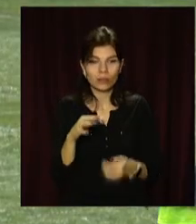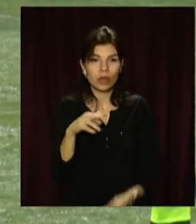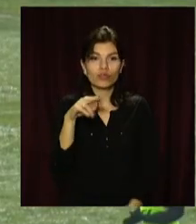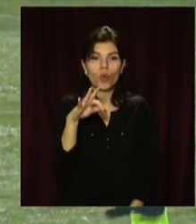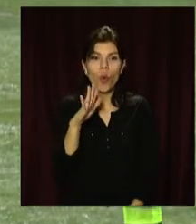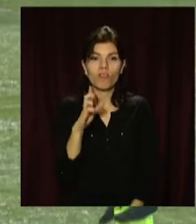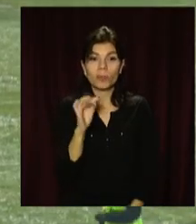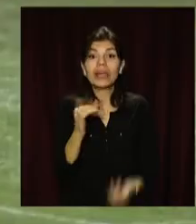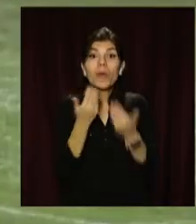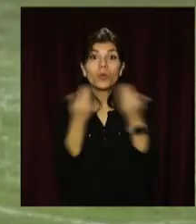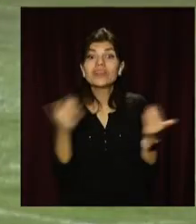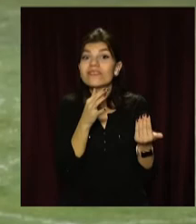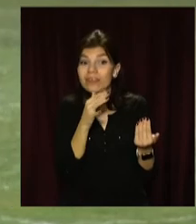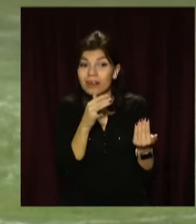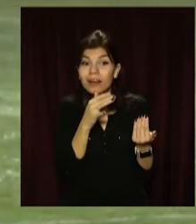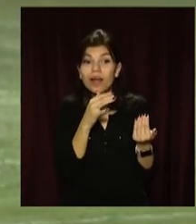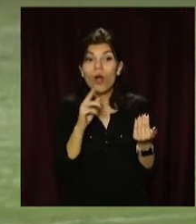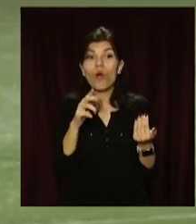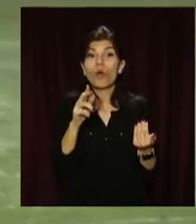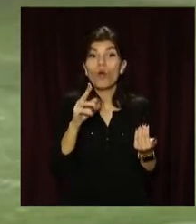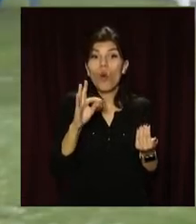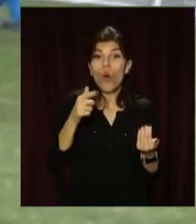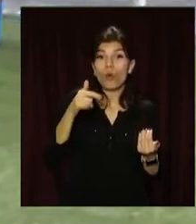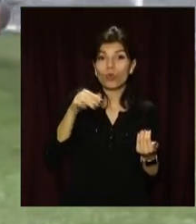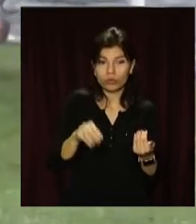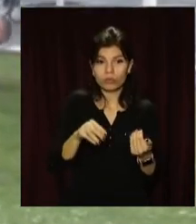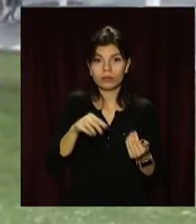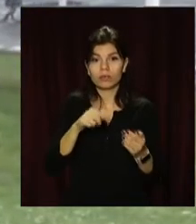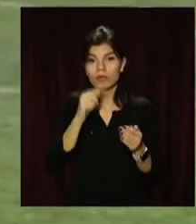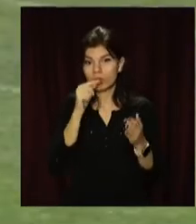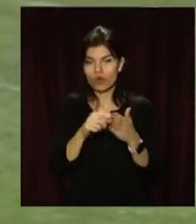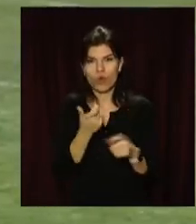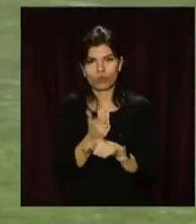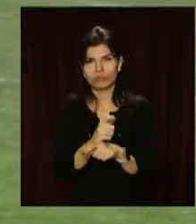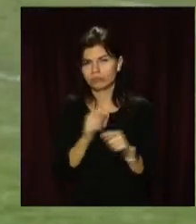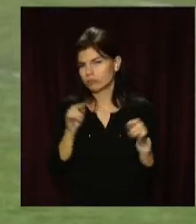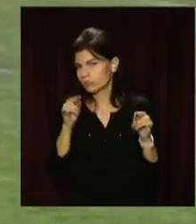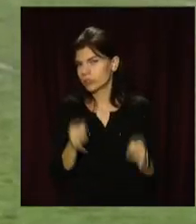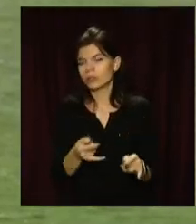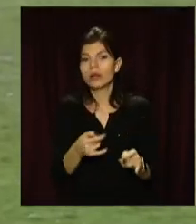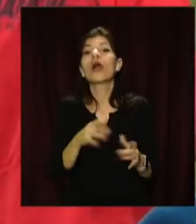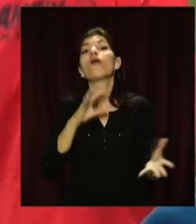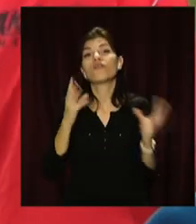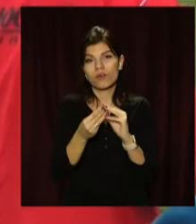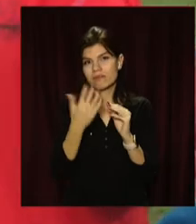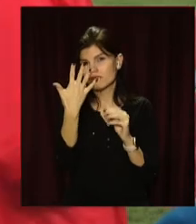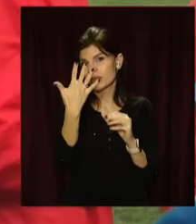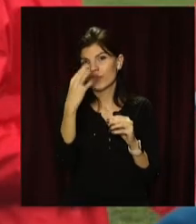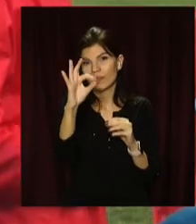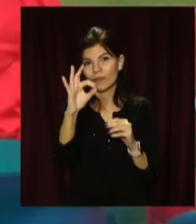останній хвилині поєдинку Ігор Когут влучним ударом завершив розгром суперника. Тушу підсумку 5-0. Це